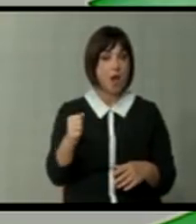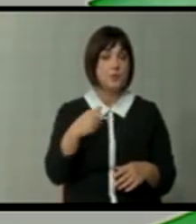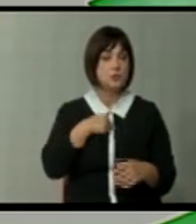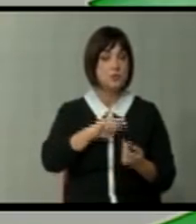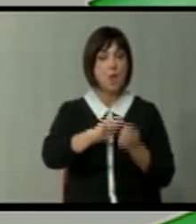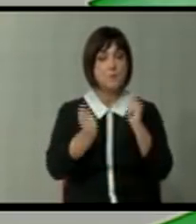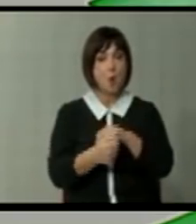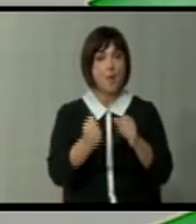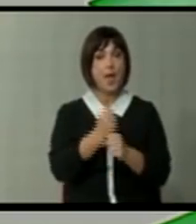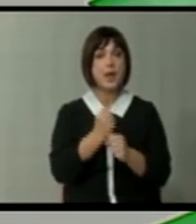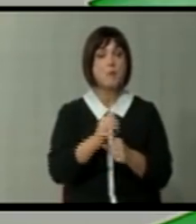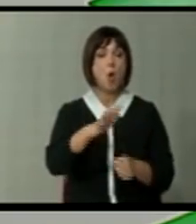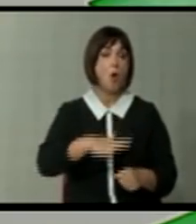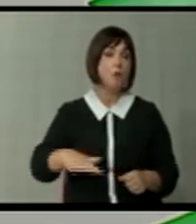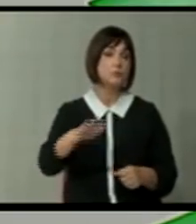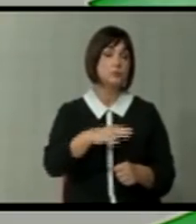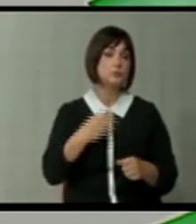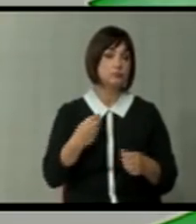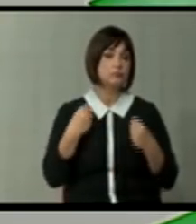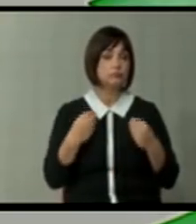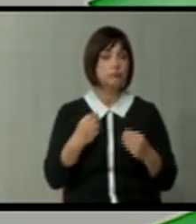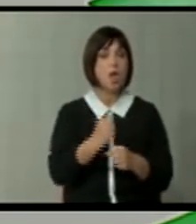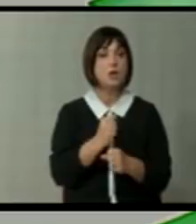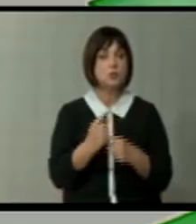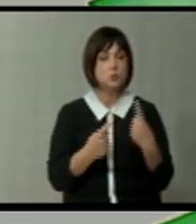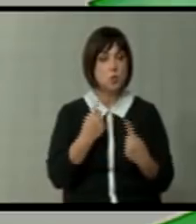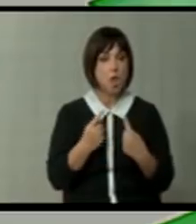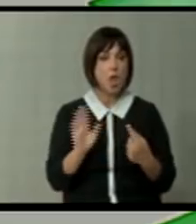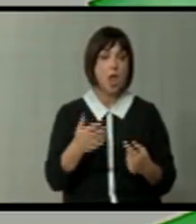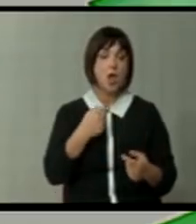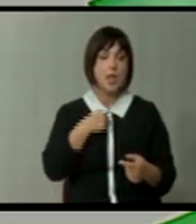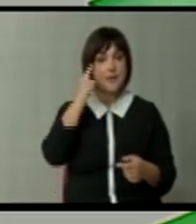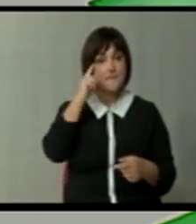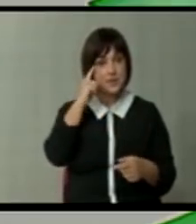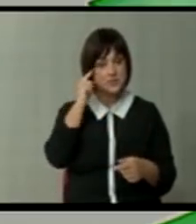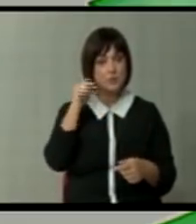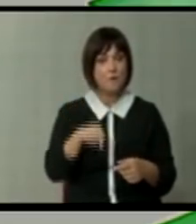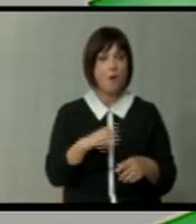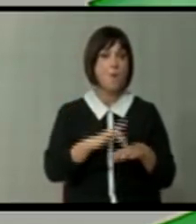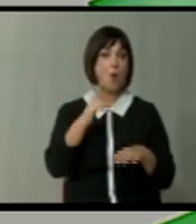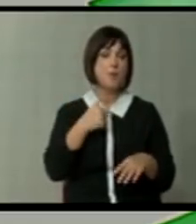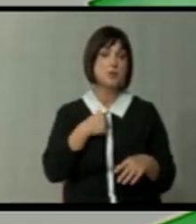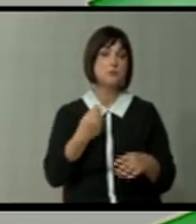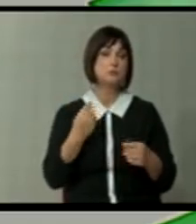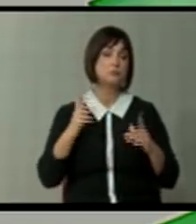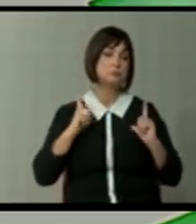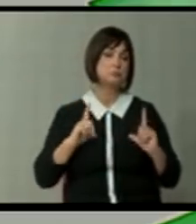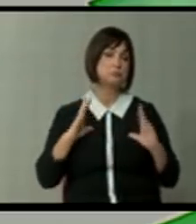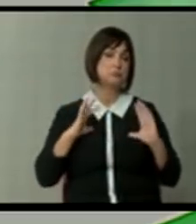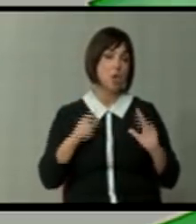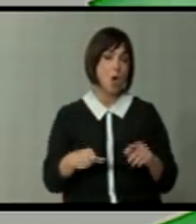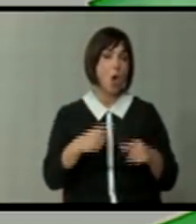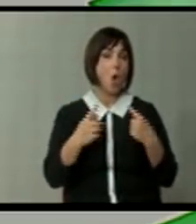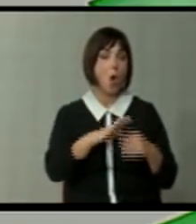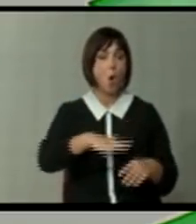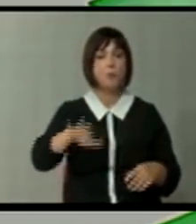се променат работите во обштеството, ќе се релаксираа со стојбите. Иако јас ценам дека во овој момент ние сме релаксирани на обштество. Не